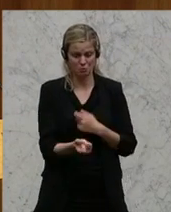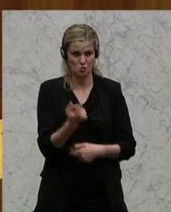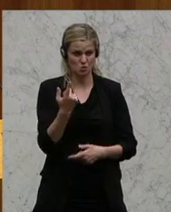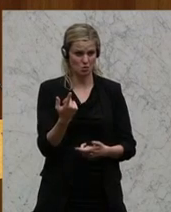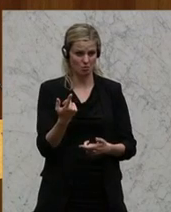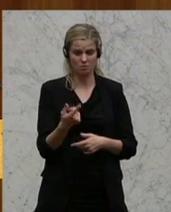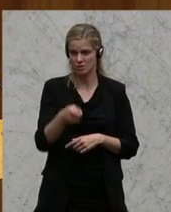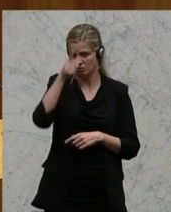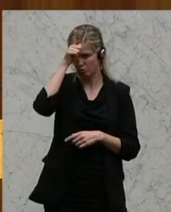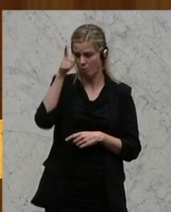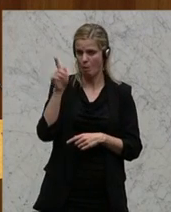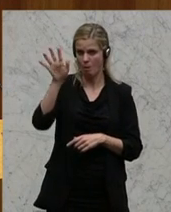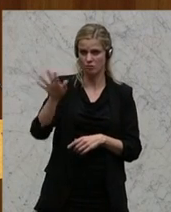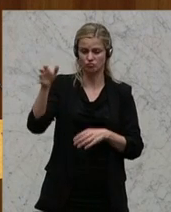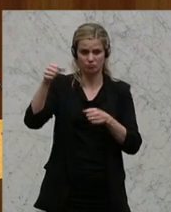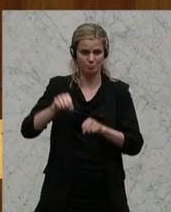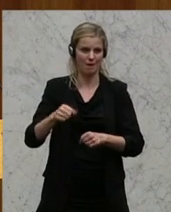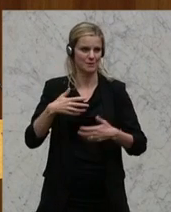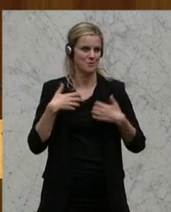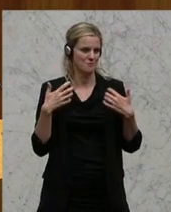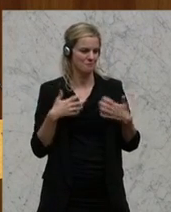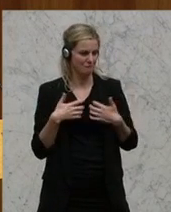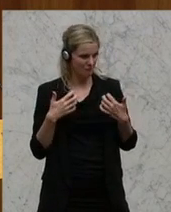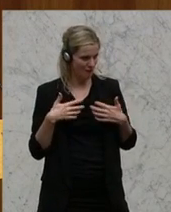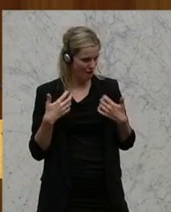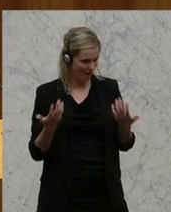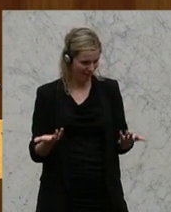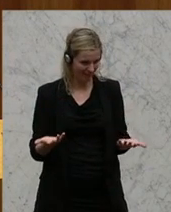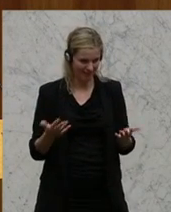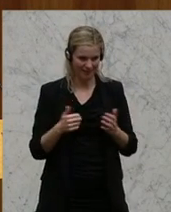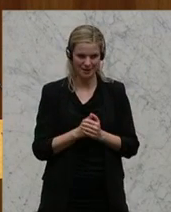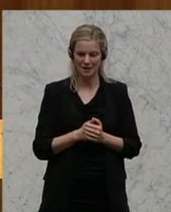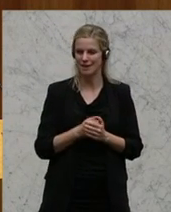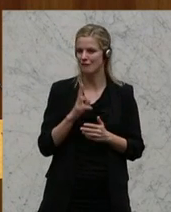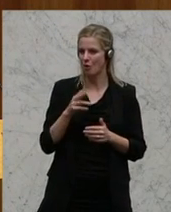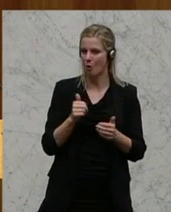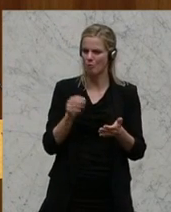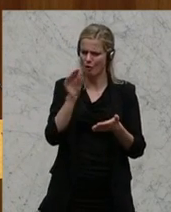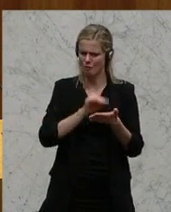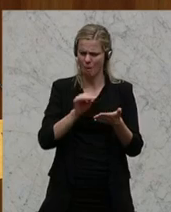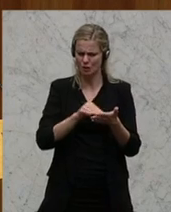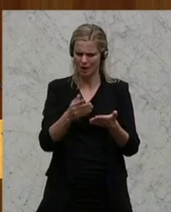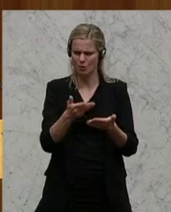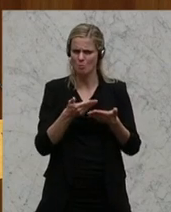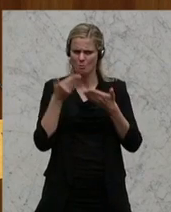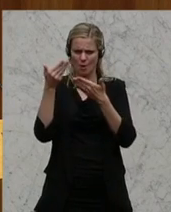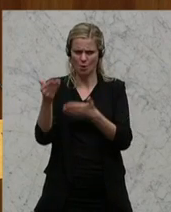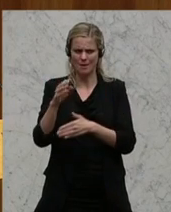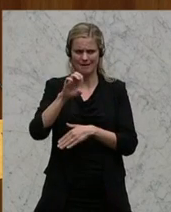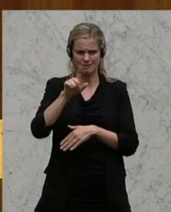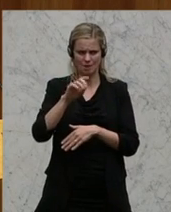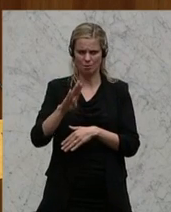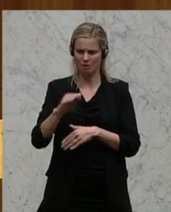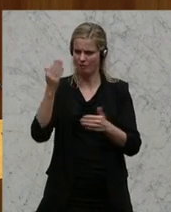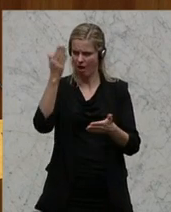Ja, die deutschen Banken freuen sich, die haben ja eine Vorschreibung de facto bekommen für die EZB, auf die